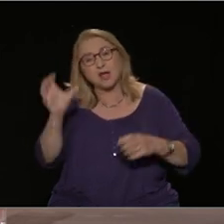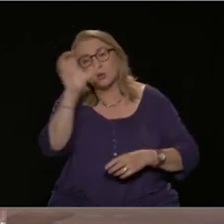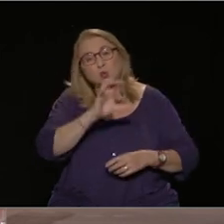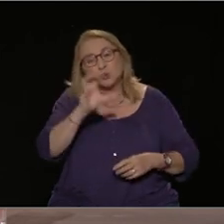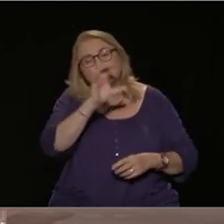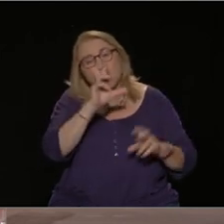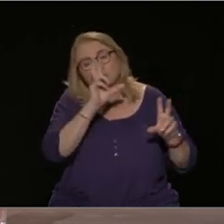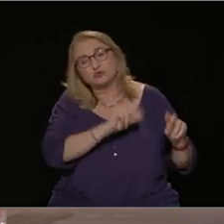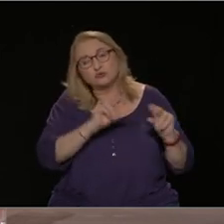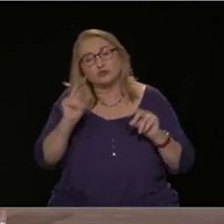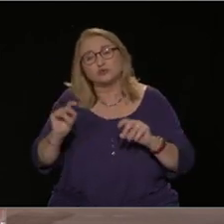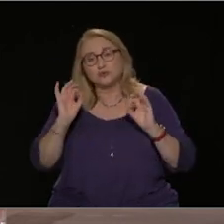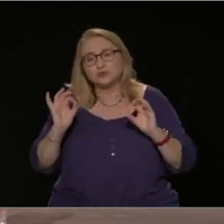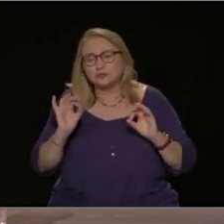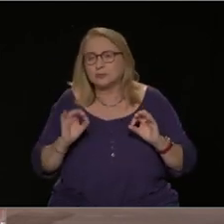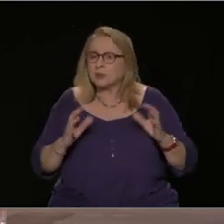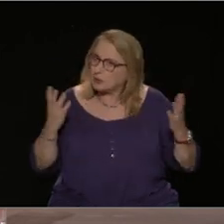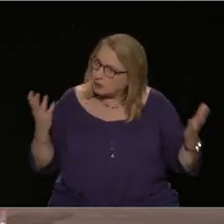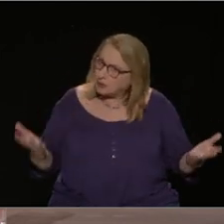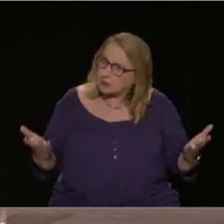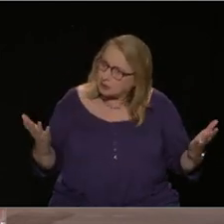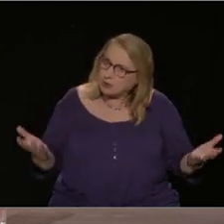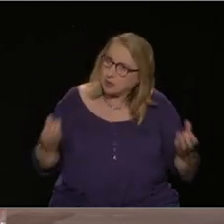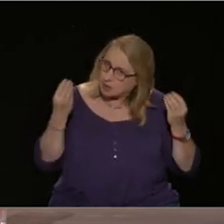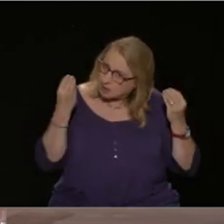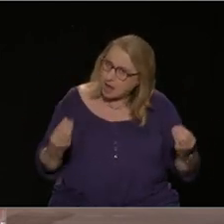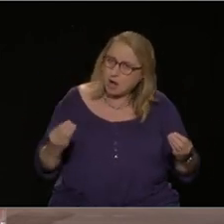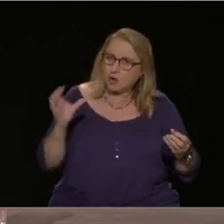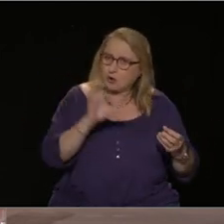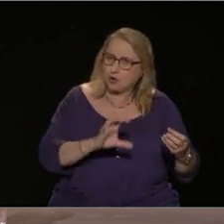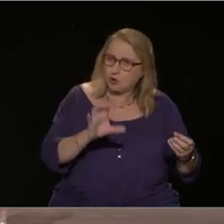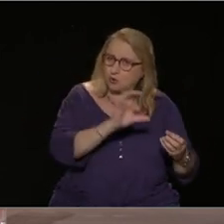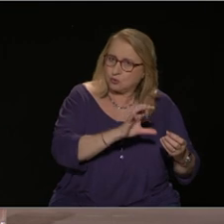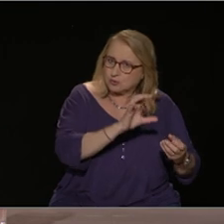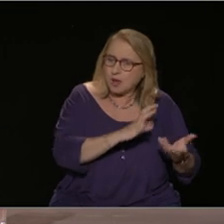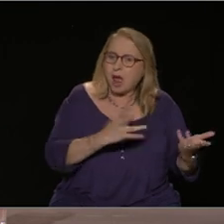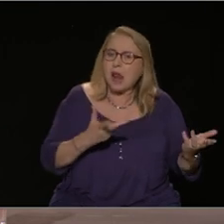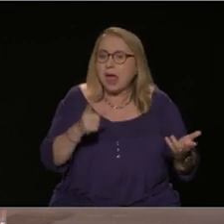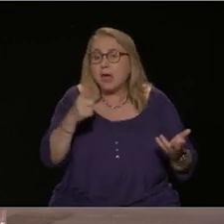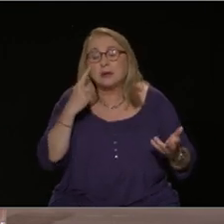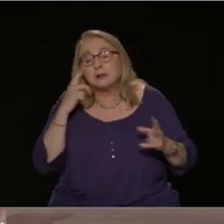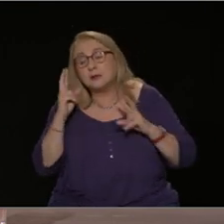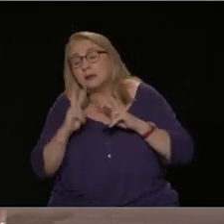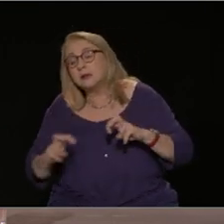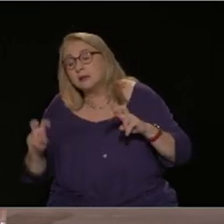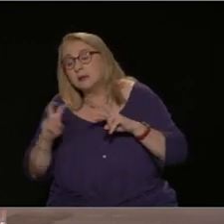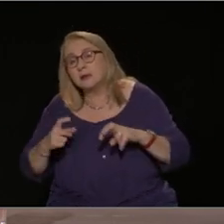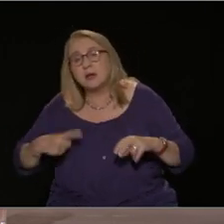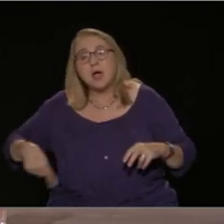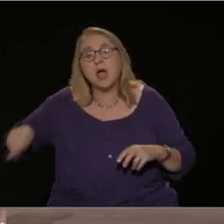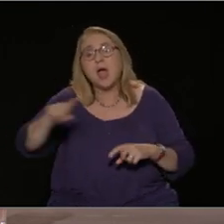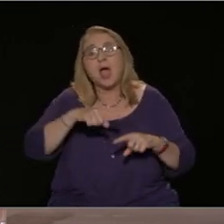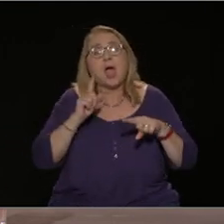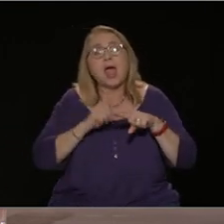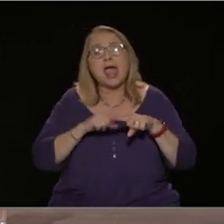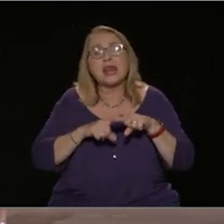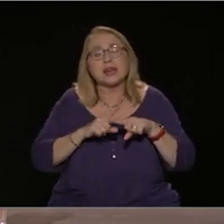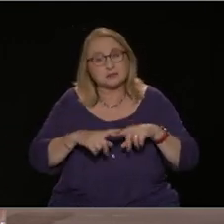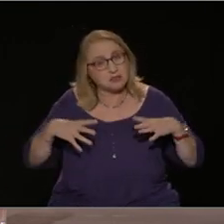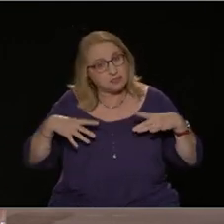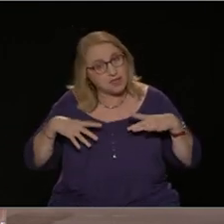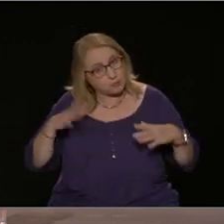ζουν και εργάζονται εδώ στην Ελλάδα δεν κάνουν διακοπές λόγω των πολύ χαμηλών εισοδημάτων τους ή δουλεύουν σεζόν